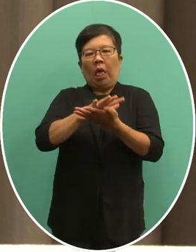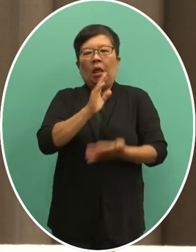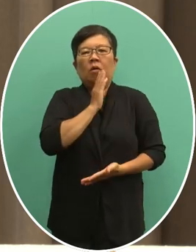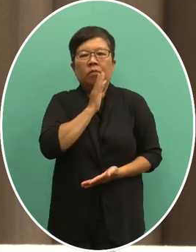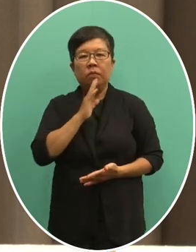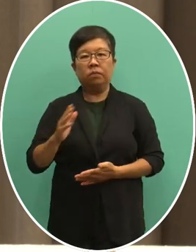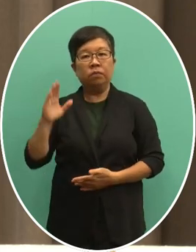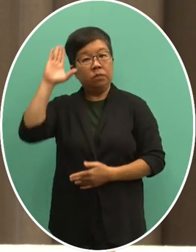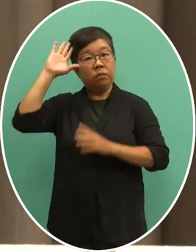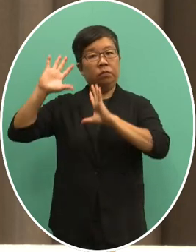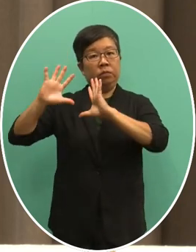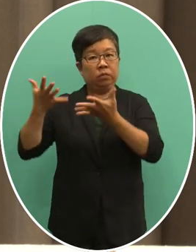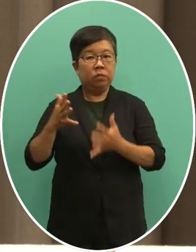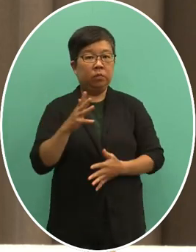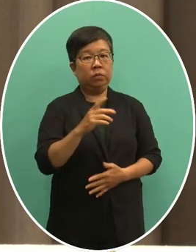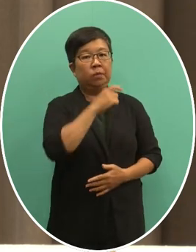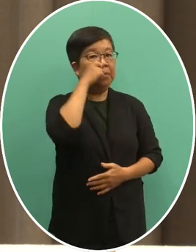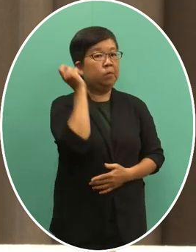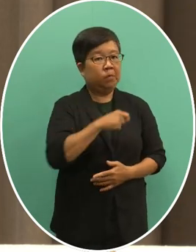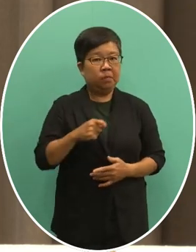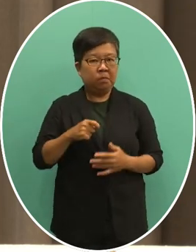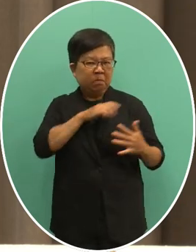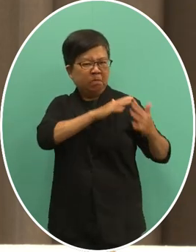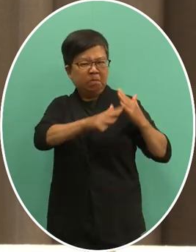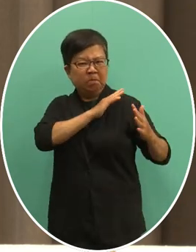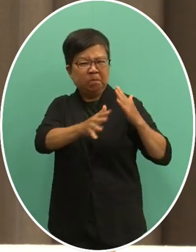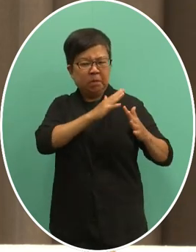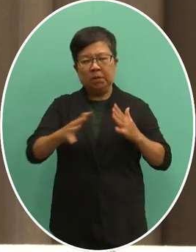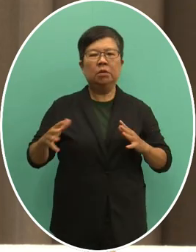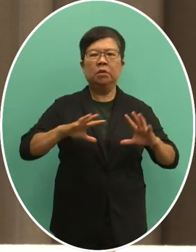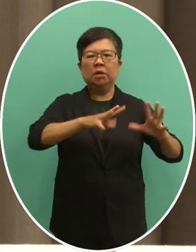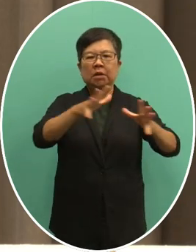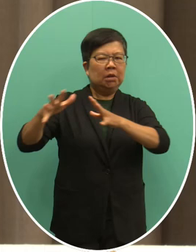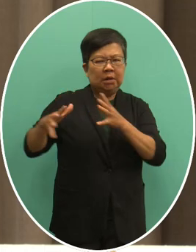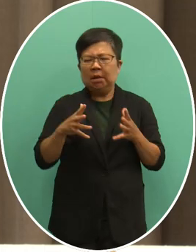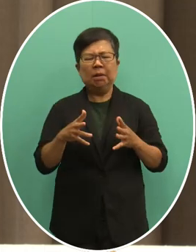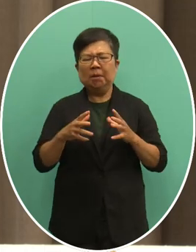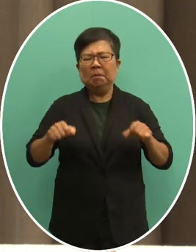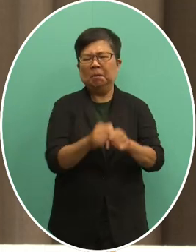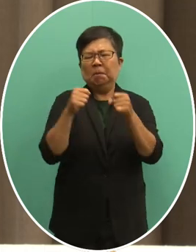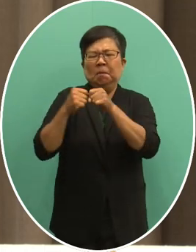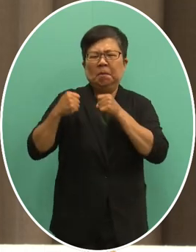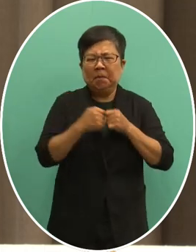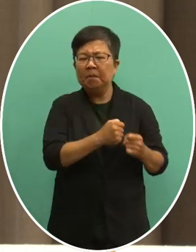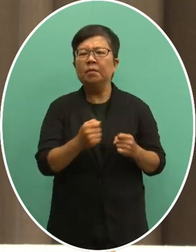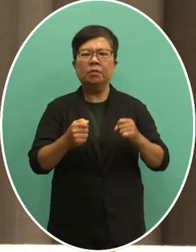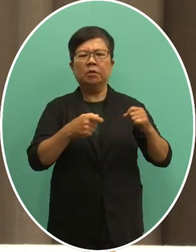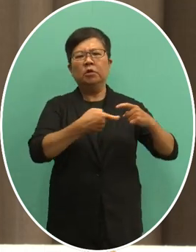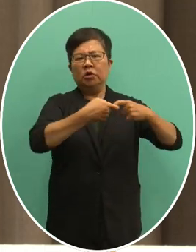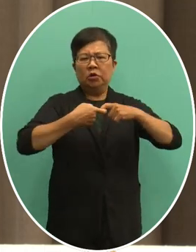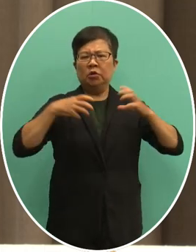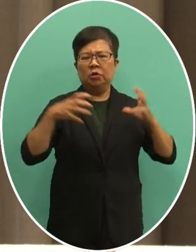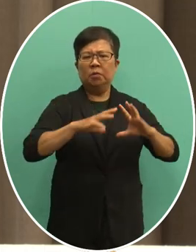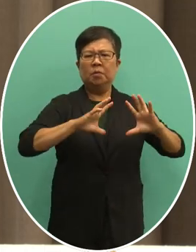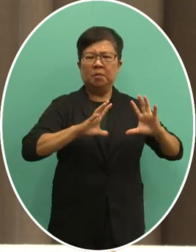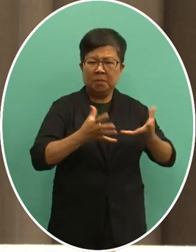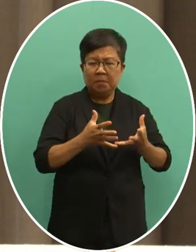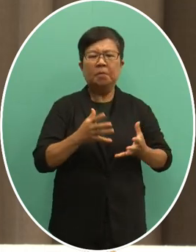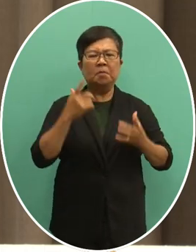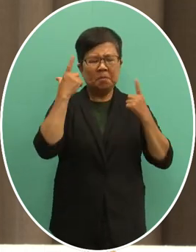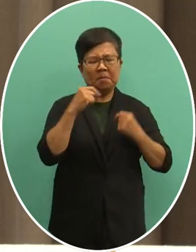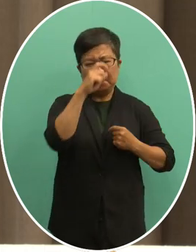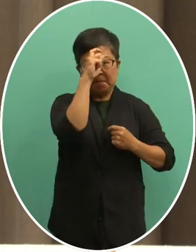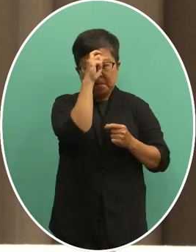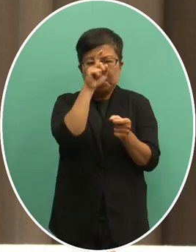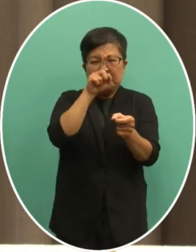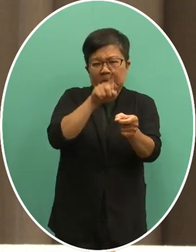动战争严重的破坏区域以及全球的和平背离了联合国宪章所接触的和